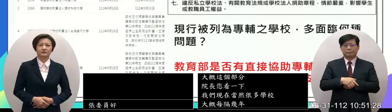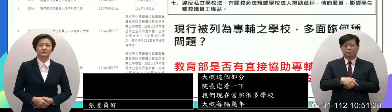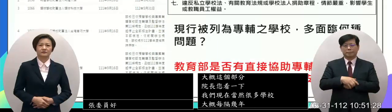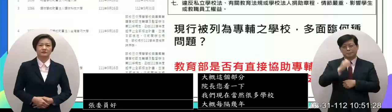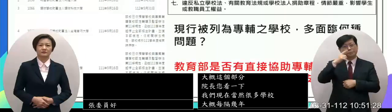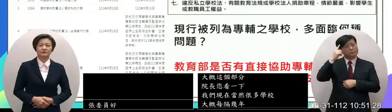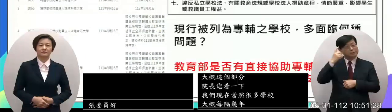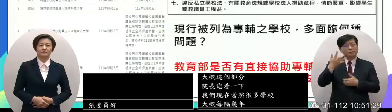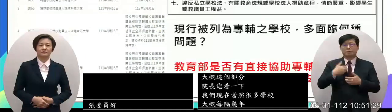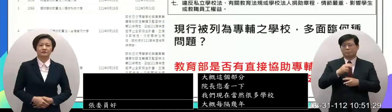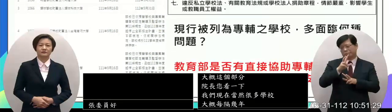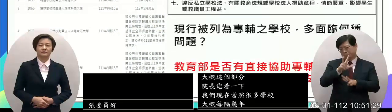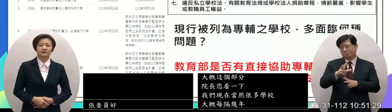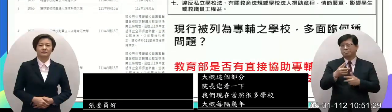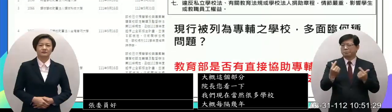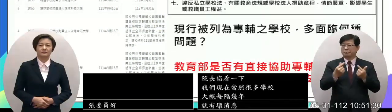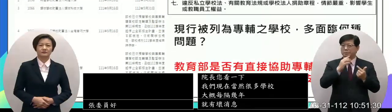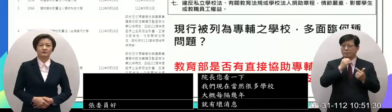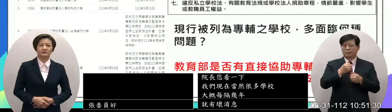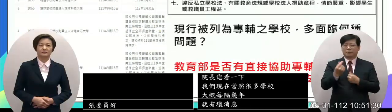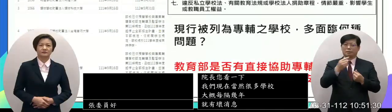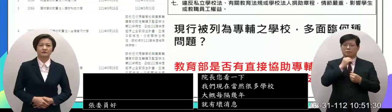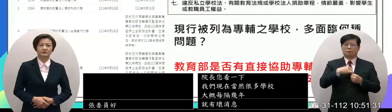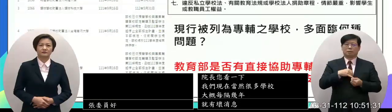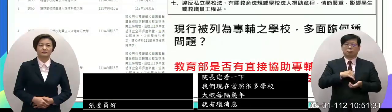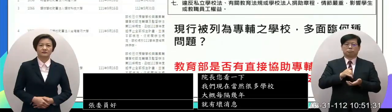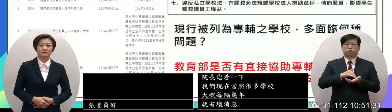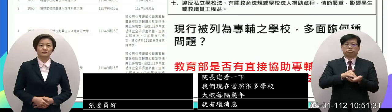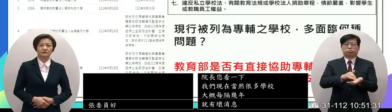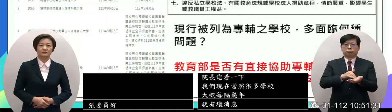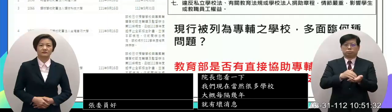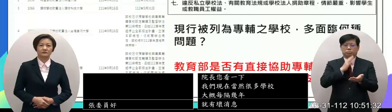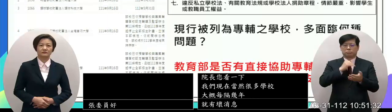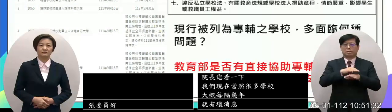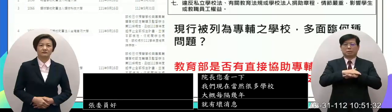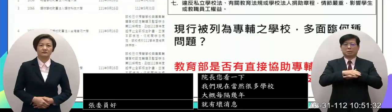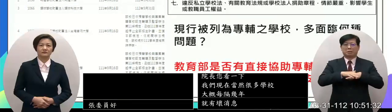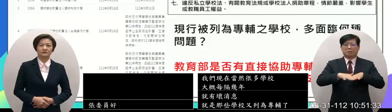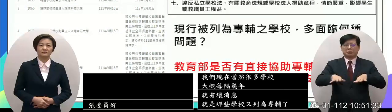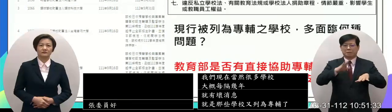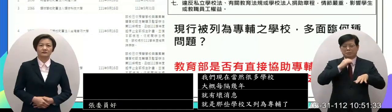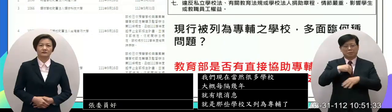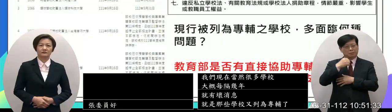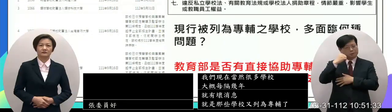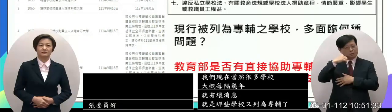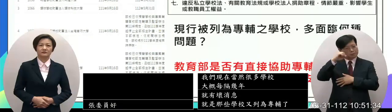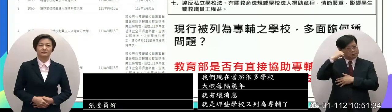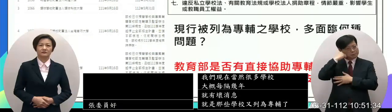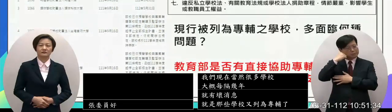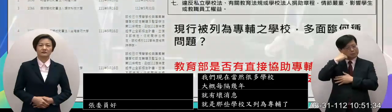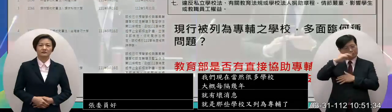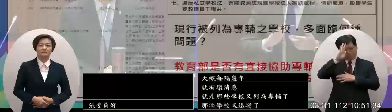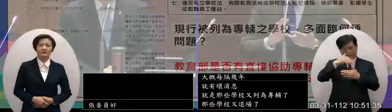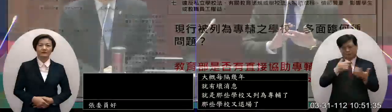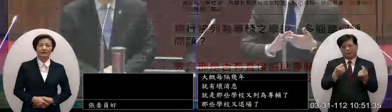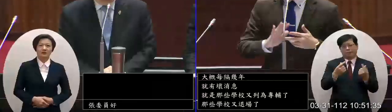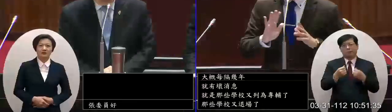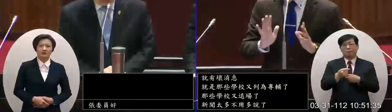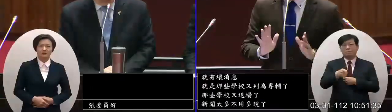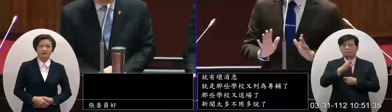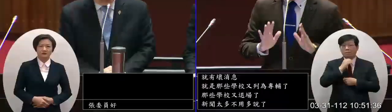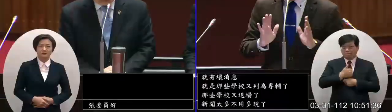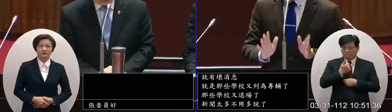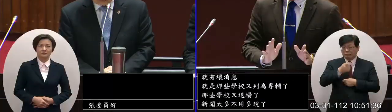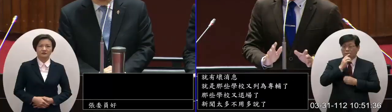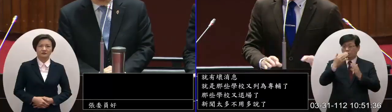不好意思我們直說就有點變成安寧病房的概念因為它一旦被公佈出去其實這些學校財務招